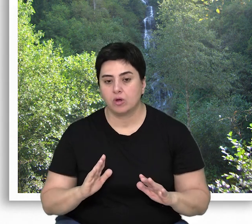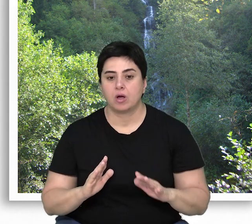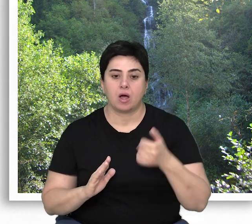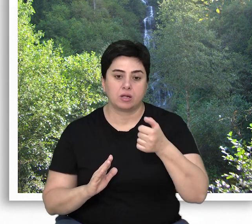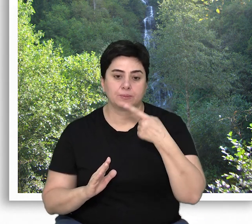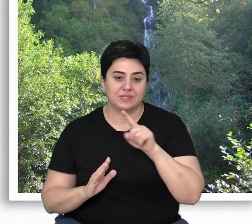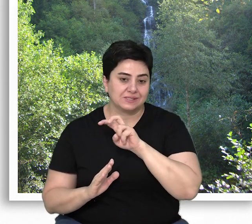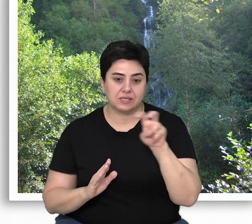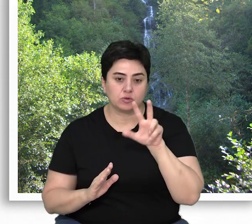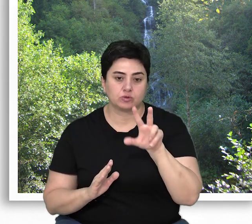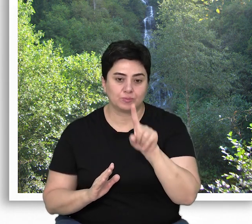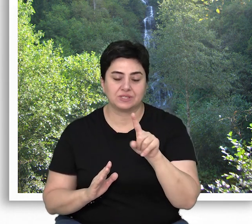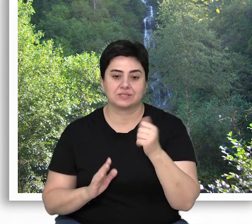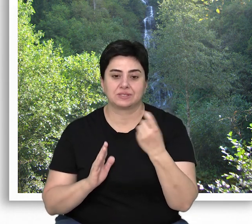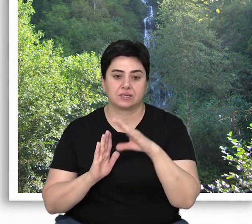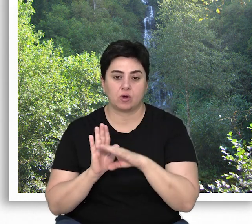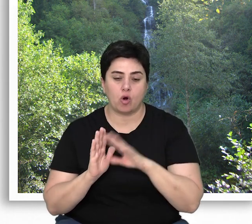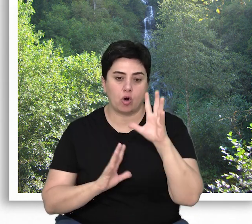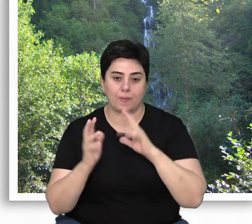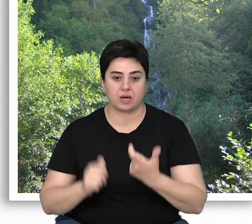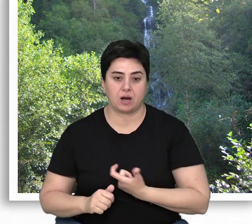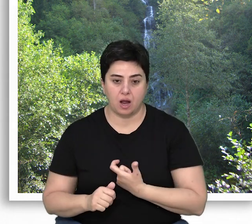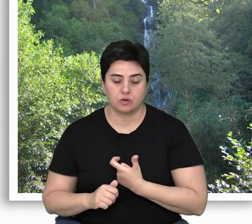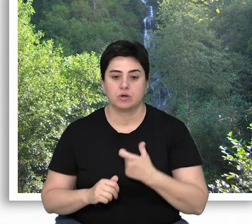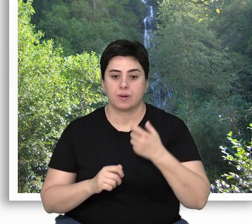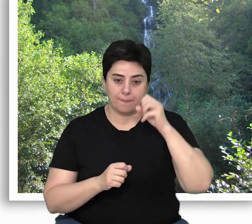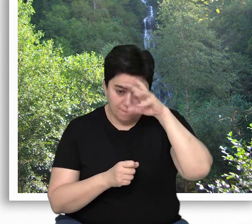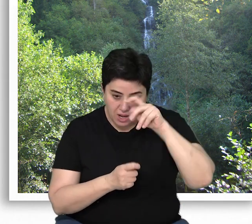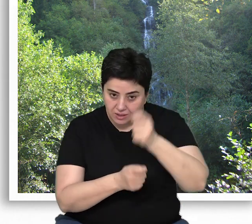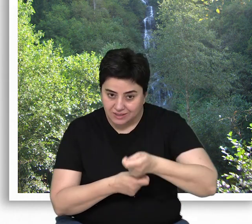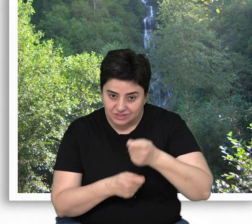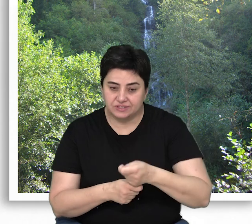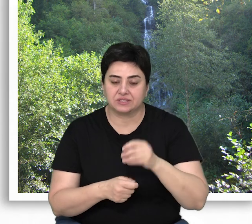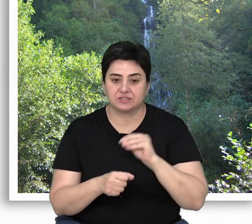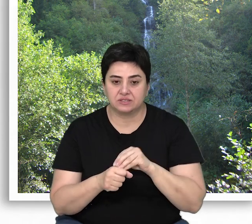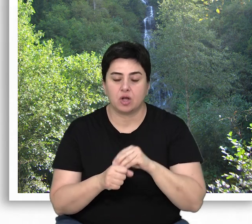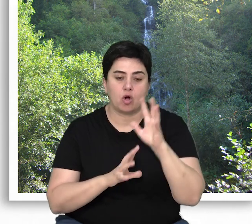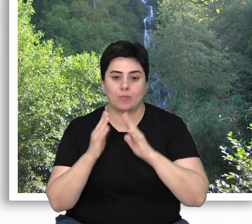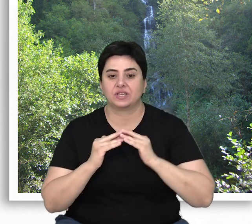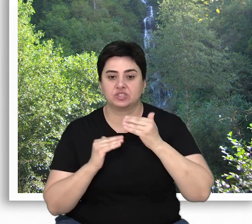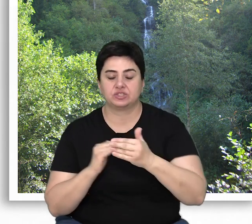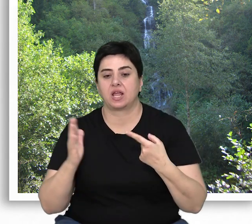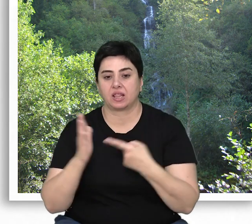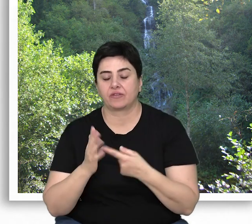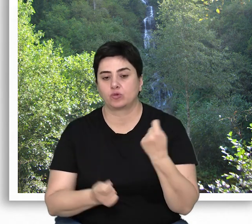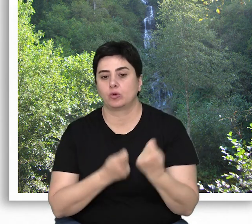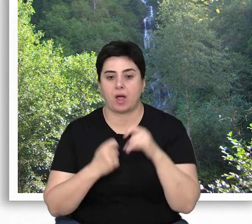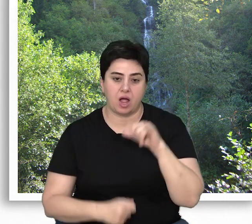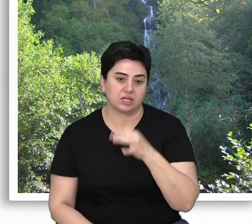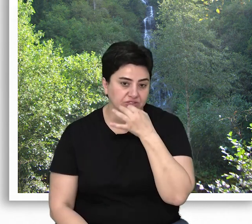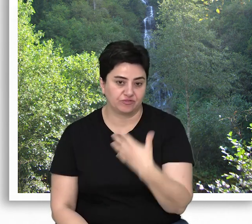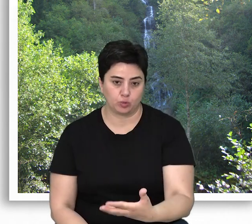ve 6.831 sayılı orman kanunu başta madencilik olmak üzere ormancılık dışı amaç için